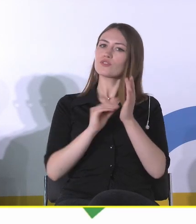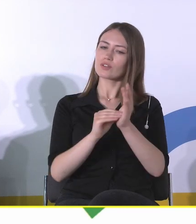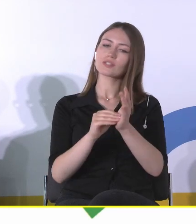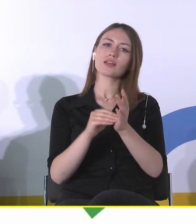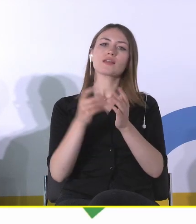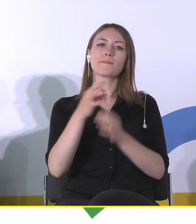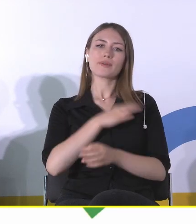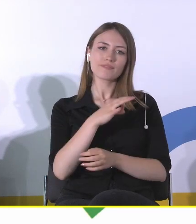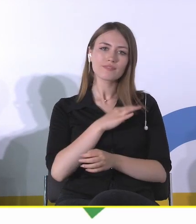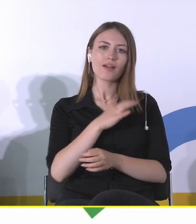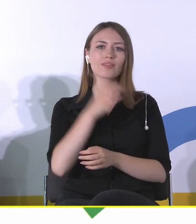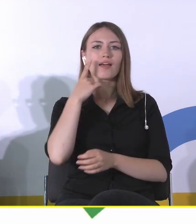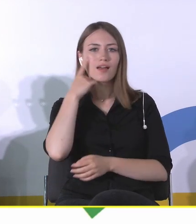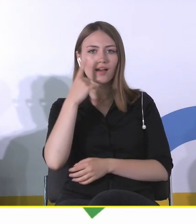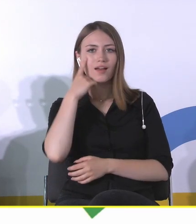sentymentalnych,